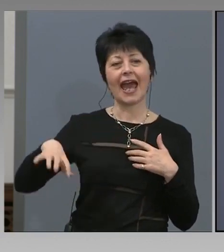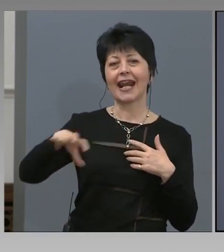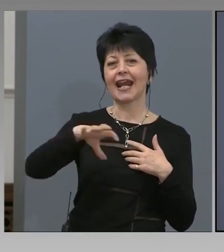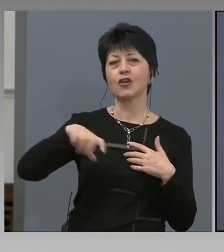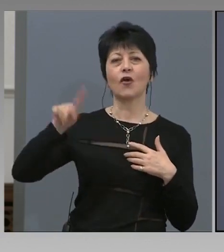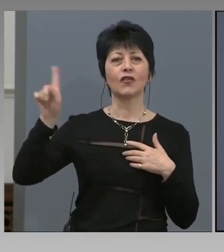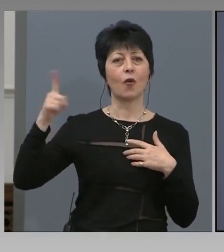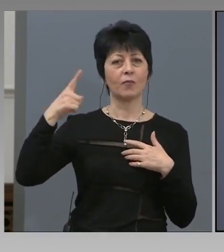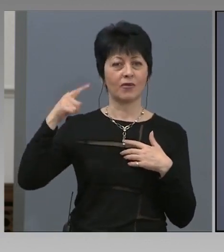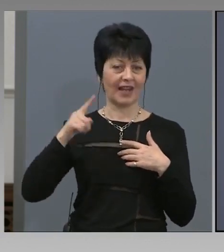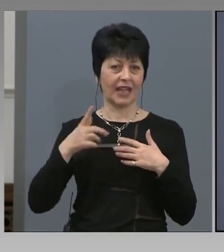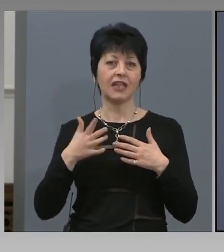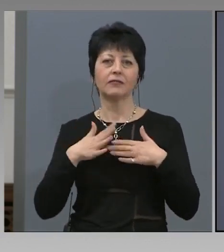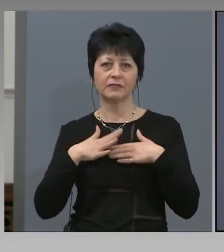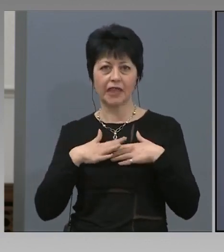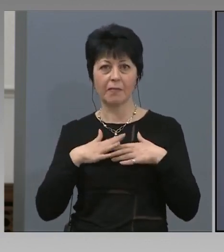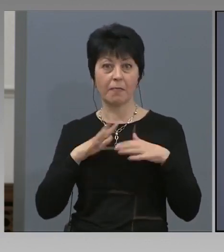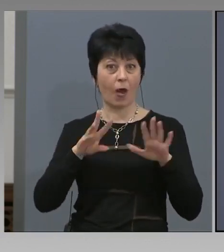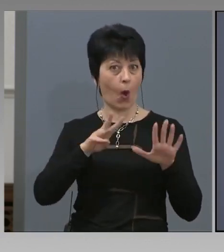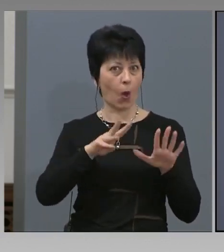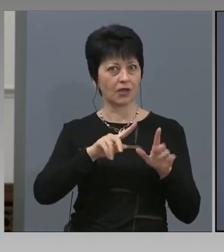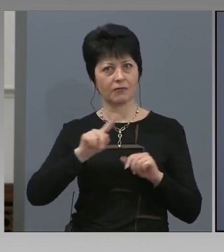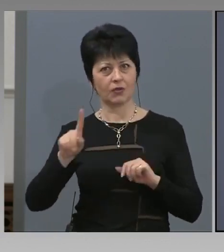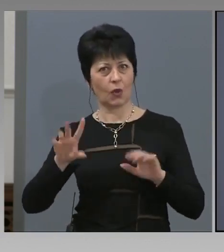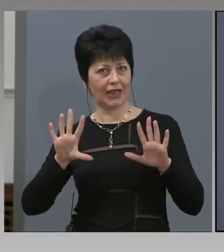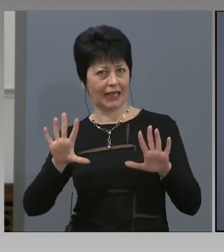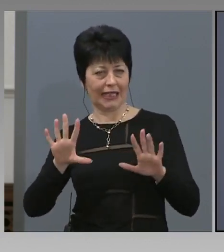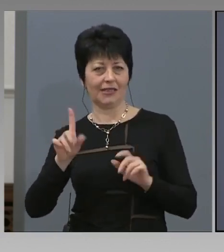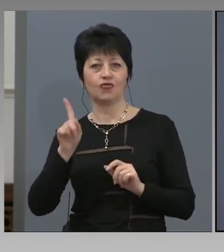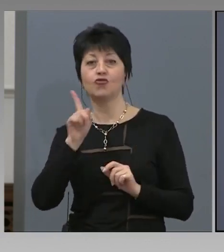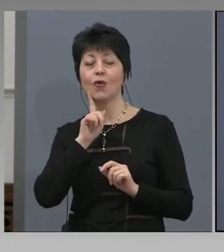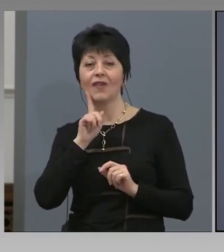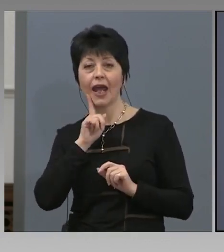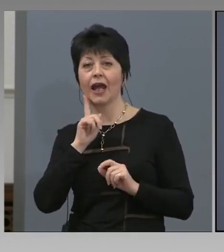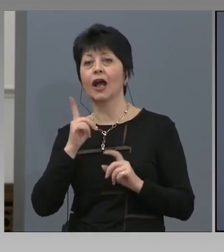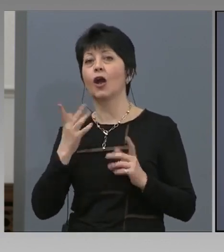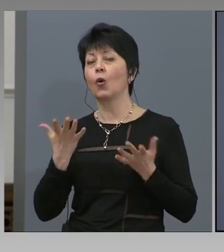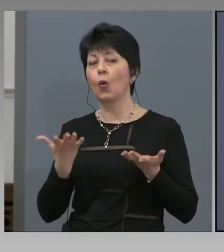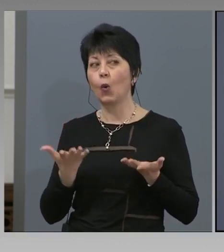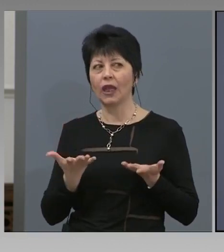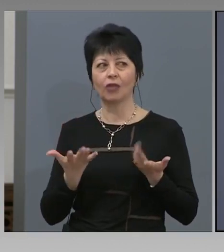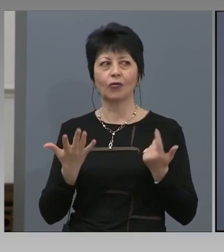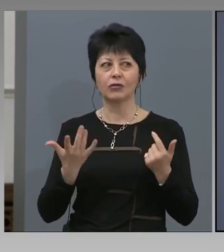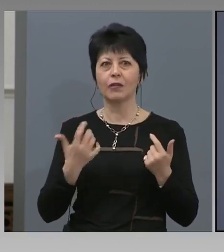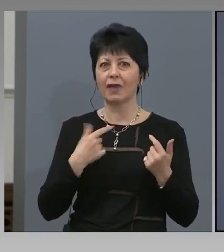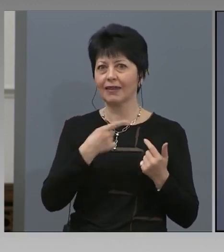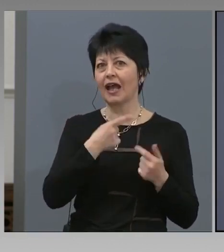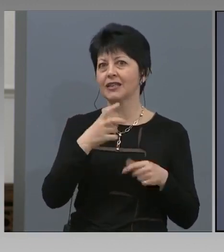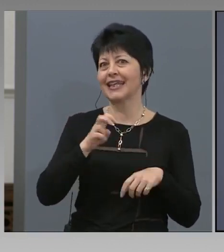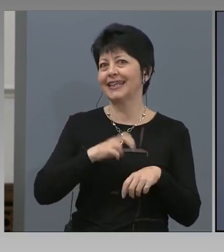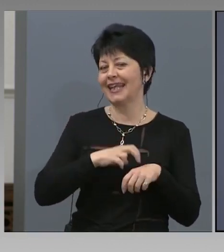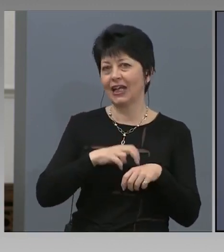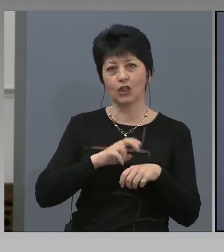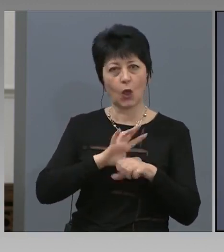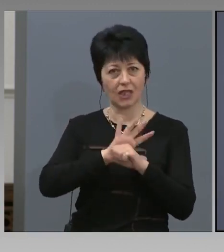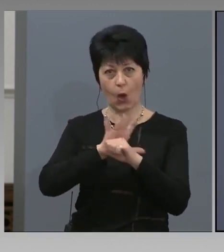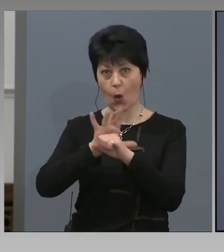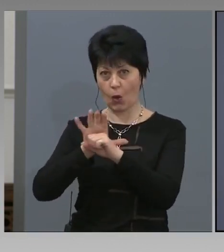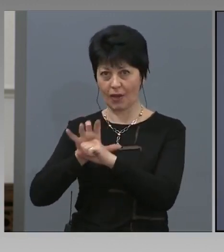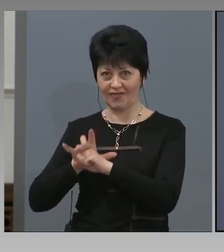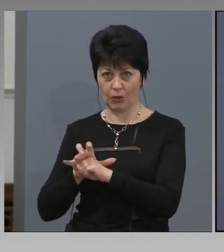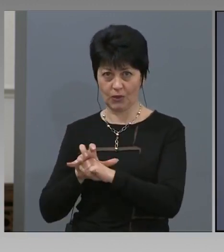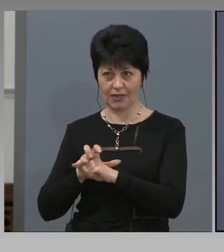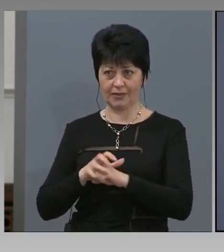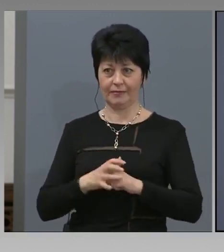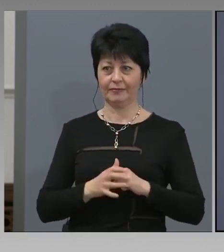човека, които са... 80 човека. Да. Които са с диагноза коронавируса.